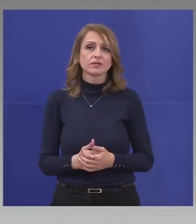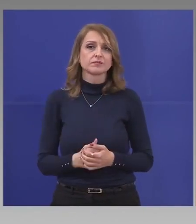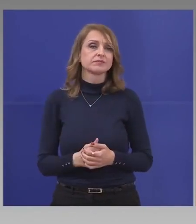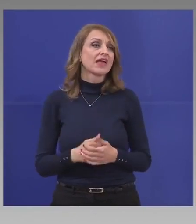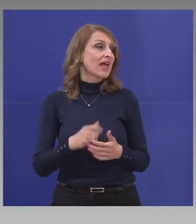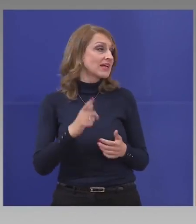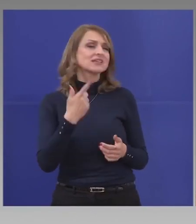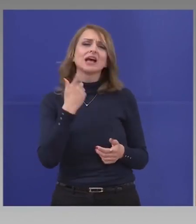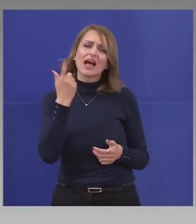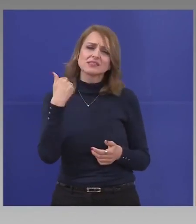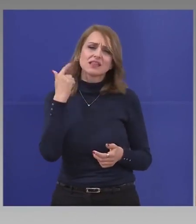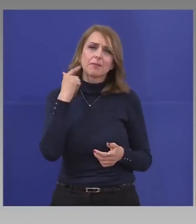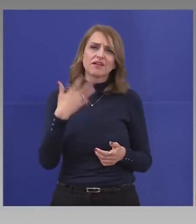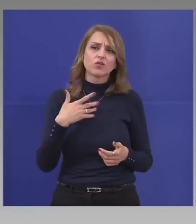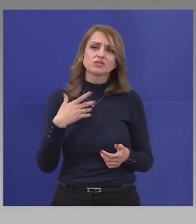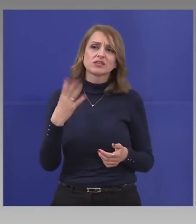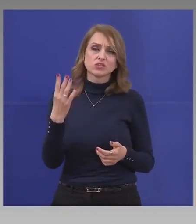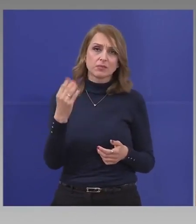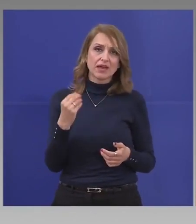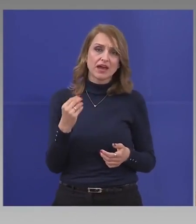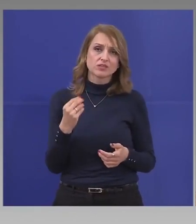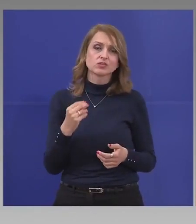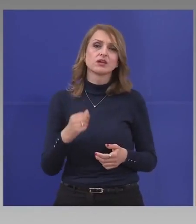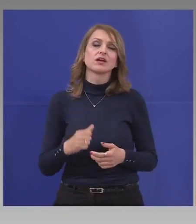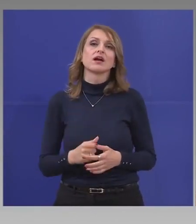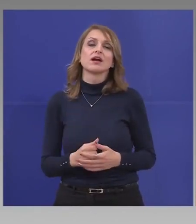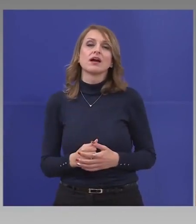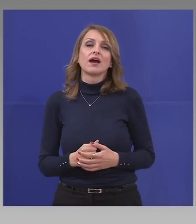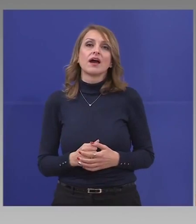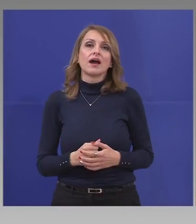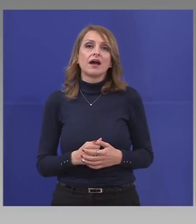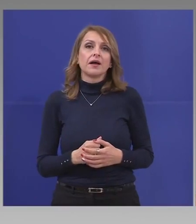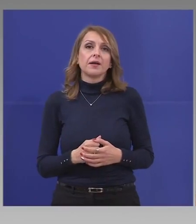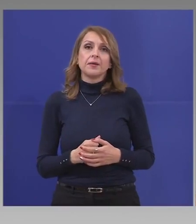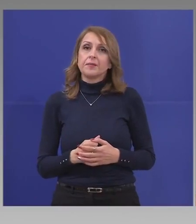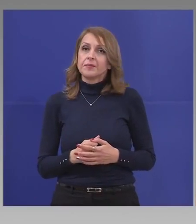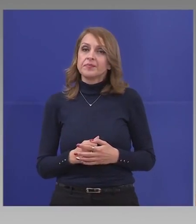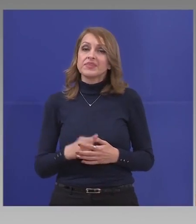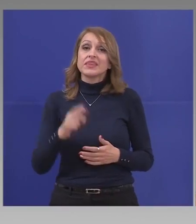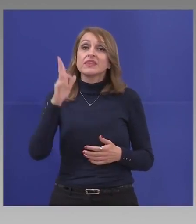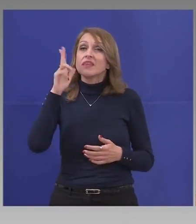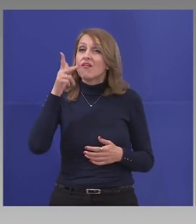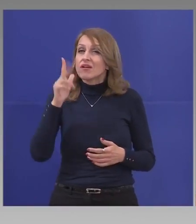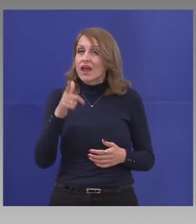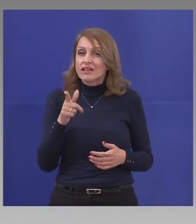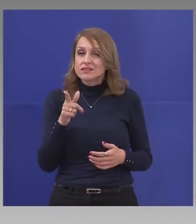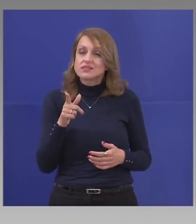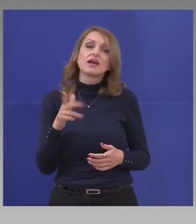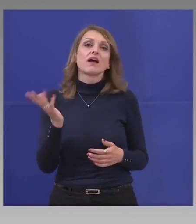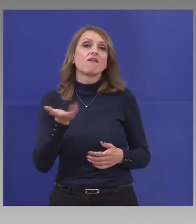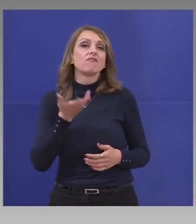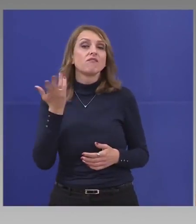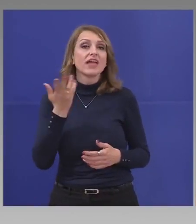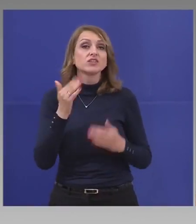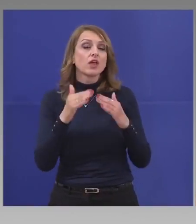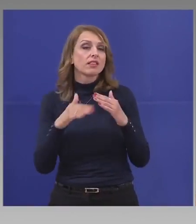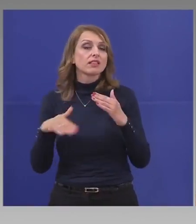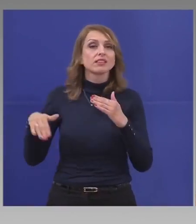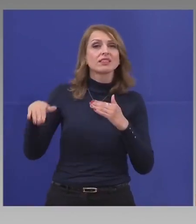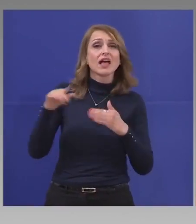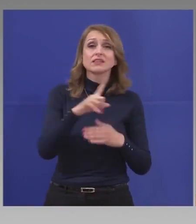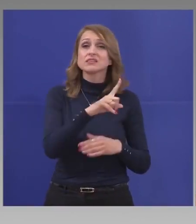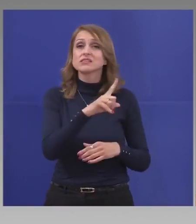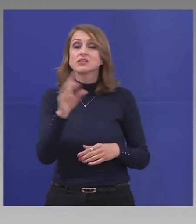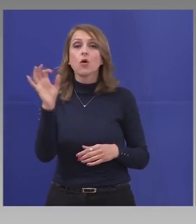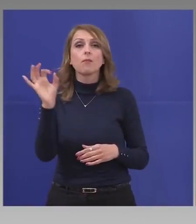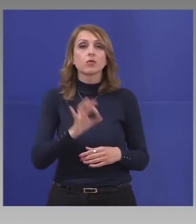аз знам какво имате предвид. Аз знам какво имате предвид. Франция вече е над 100%